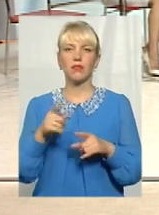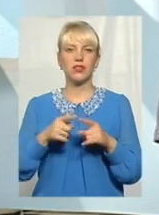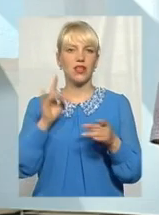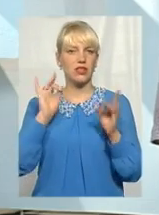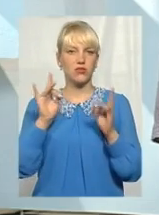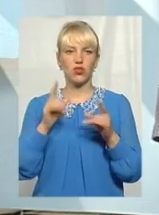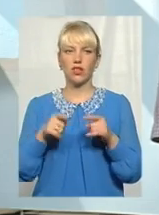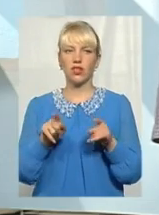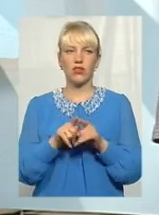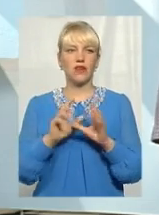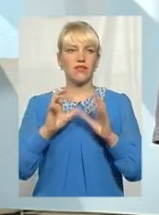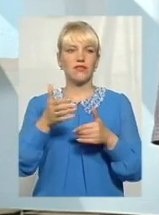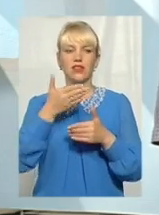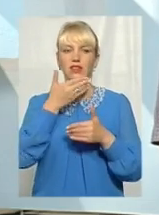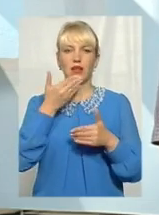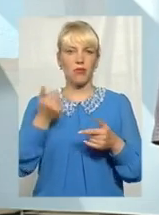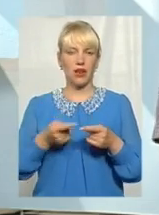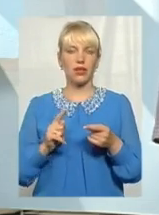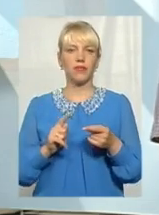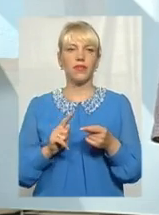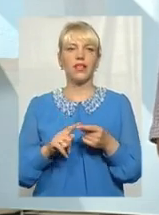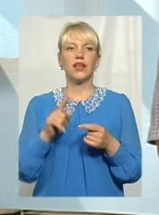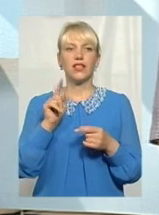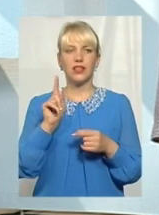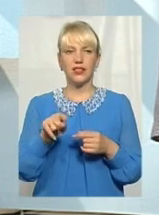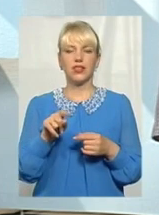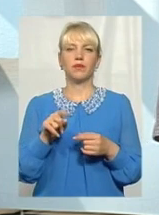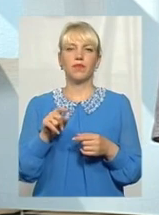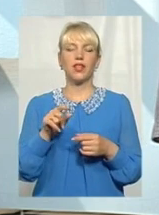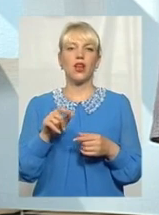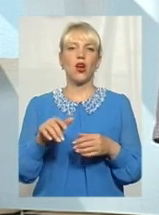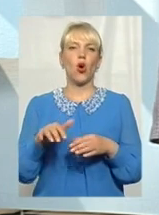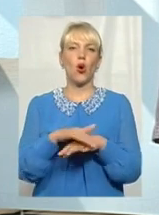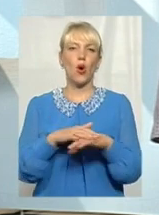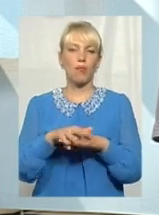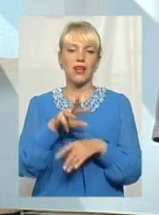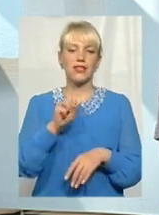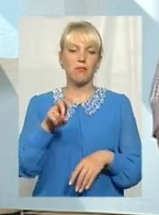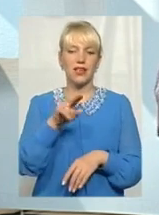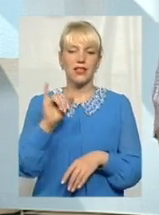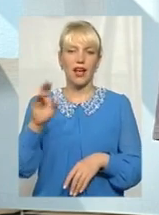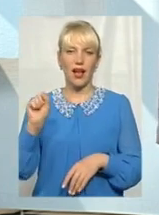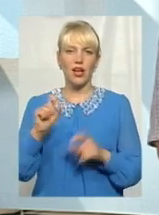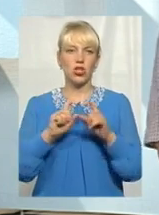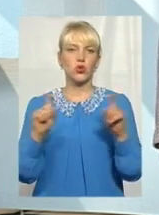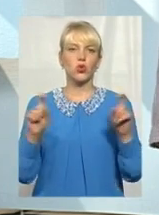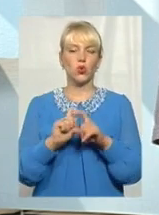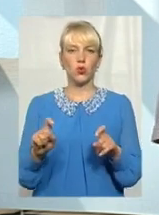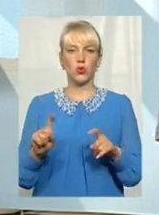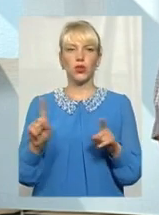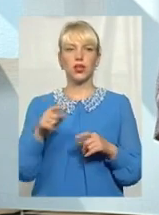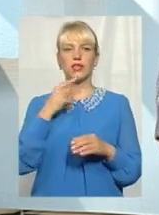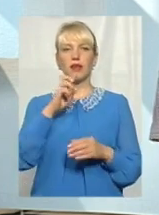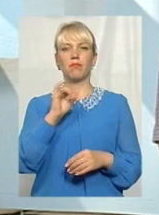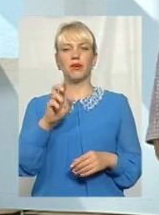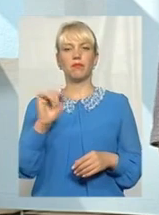немає у світі. Навіть ті громадські медіа структури, якщо в Британії, це BBC,